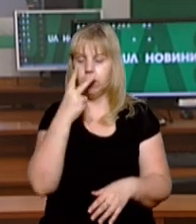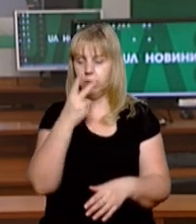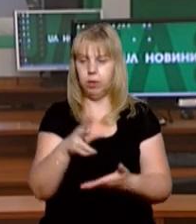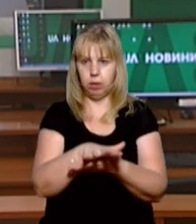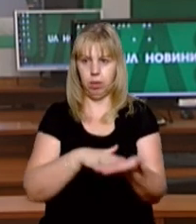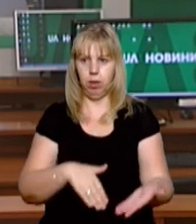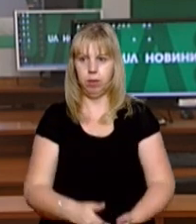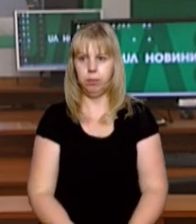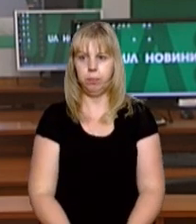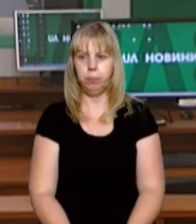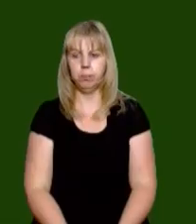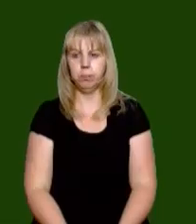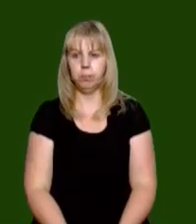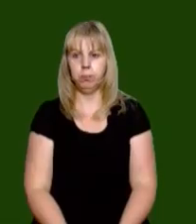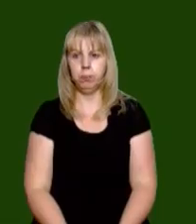Дивіться далі.